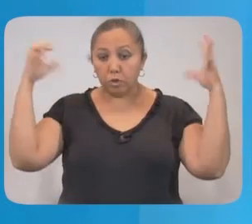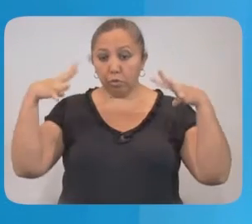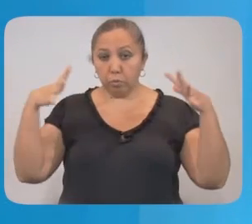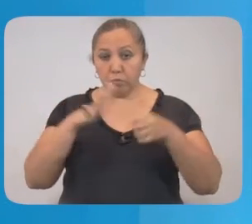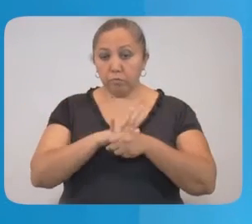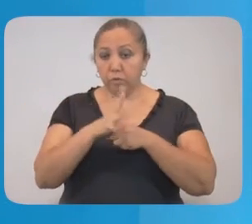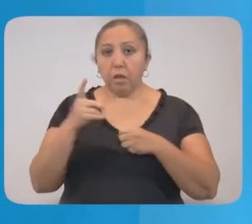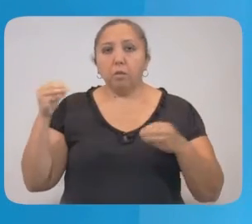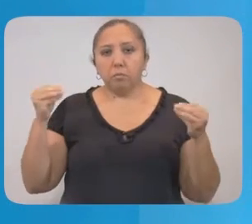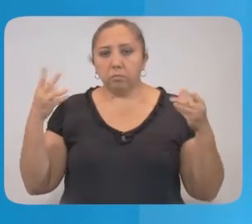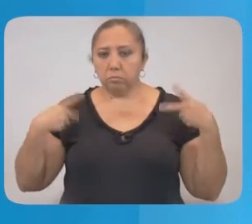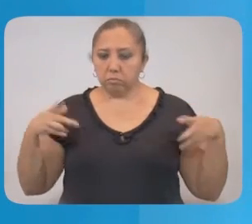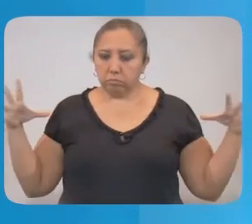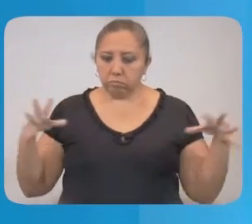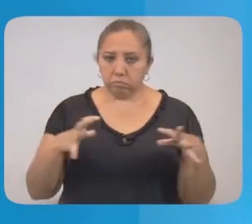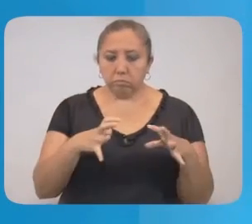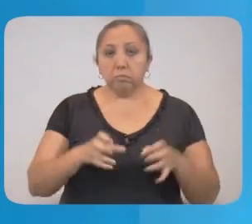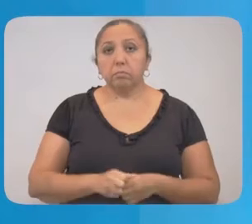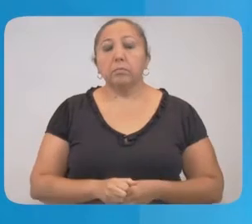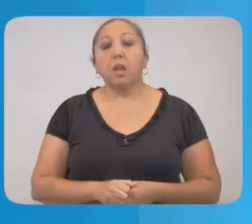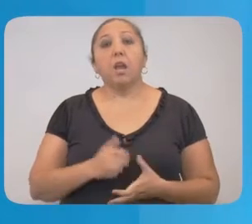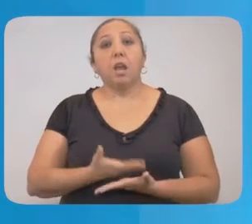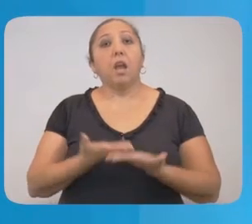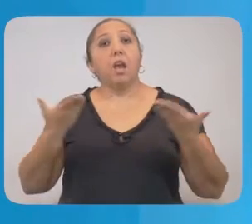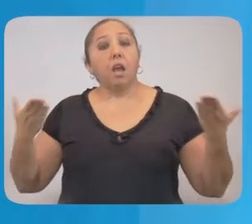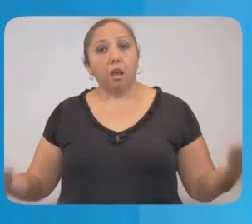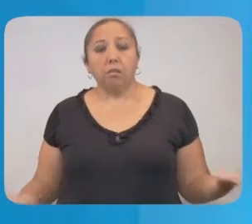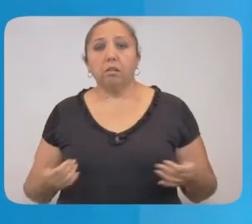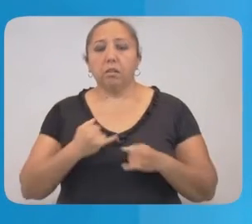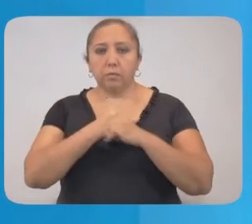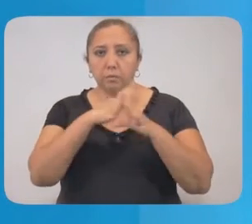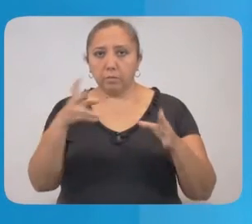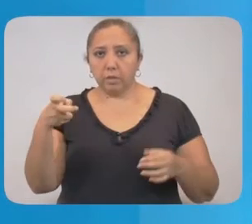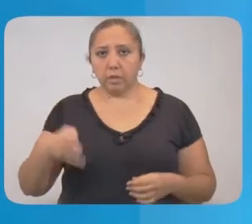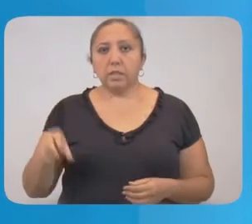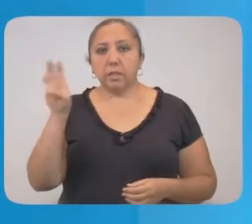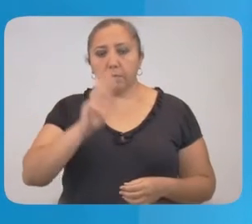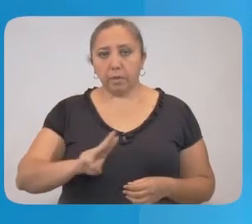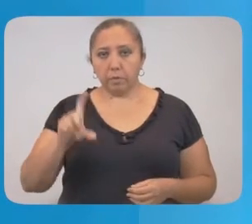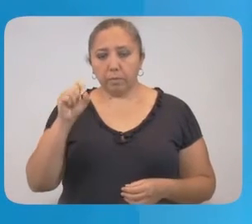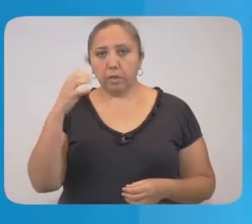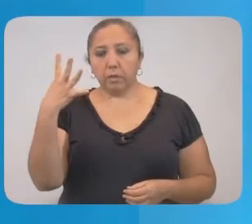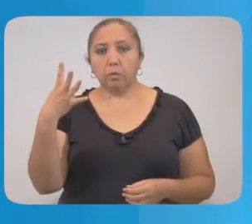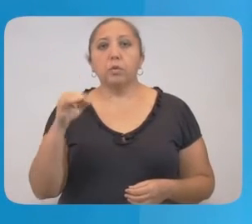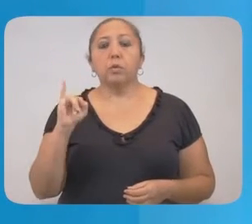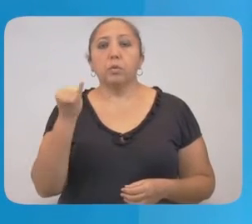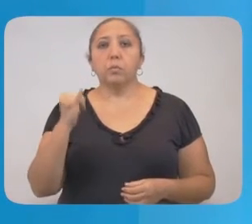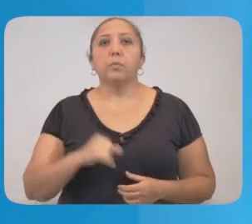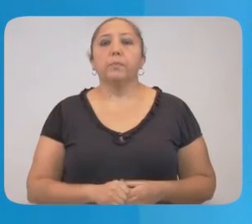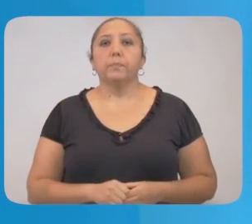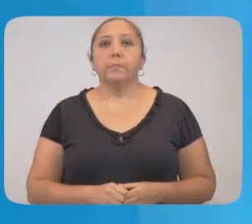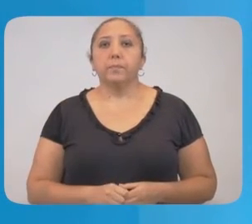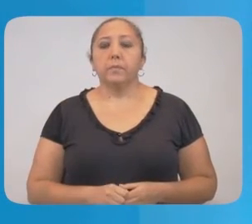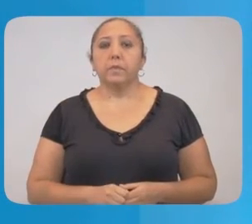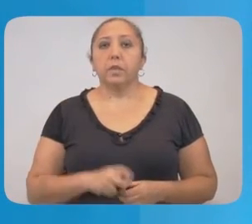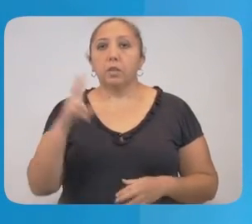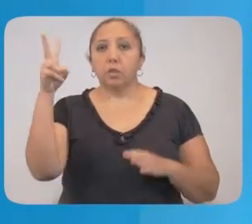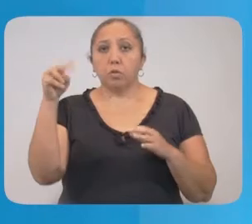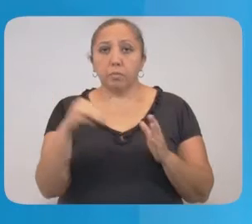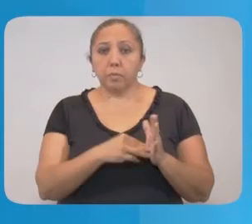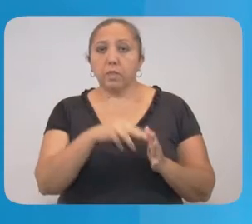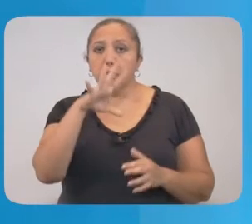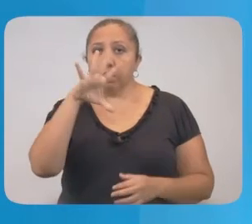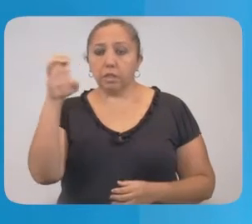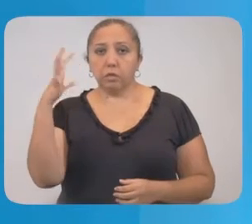203 untulul mako, pakteo leko kohanilo. 159 tukajil jo, 7 kanazin, 5 uman